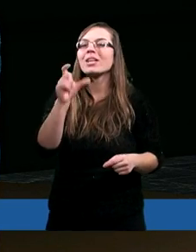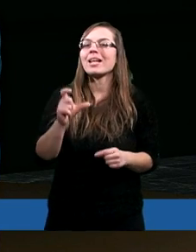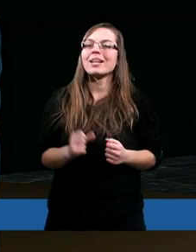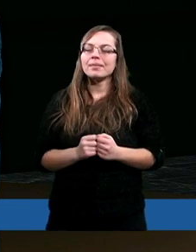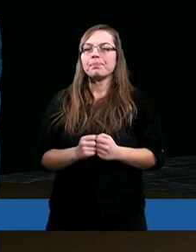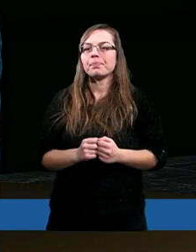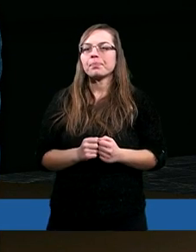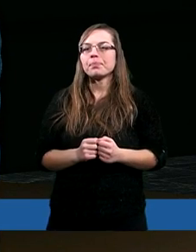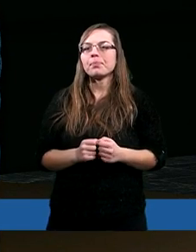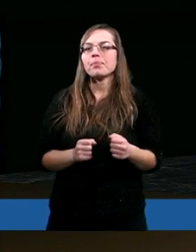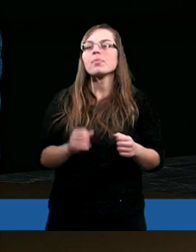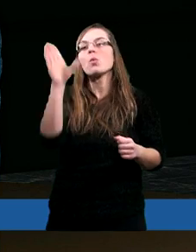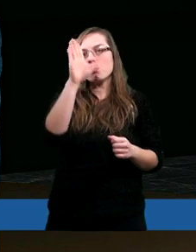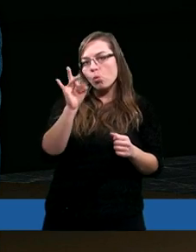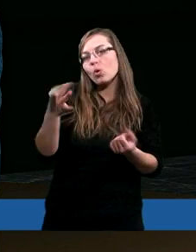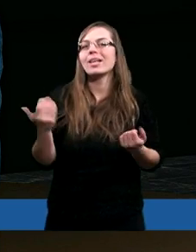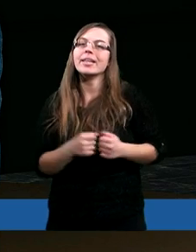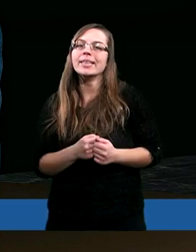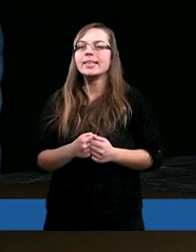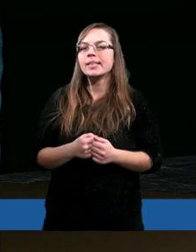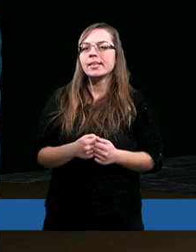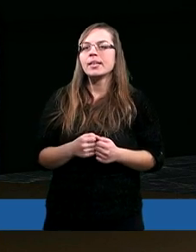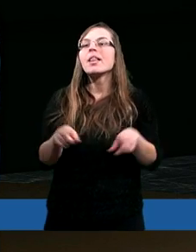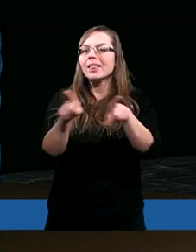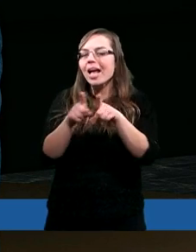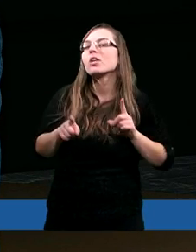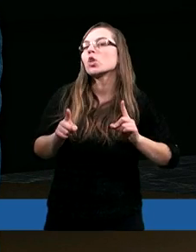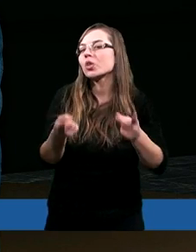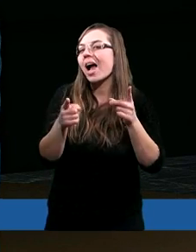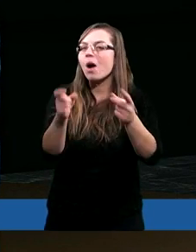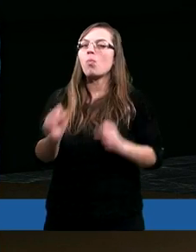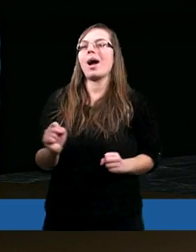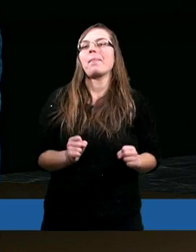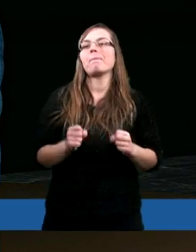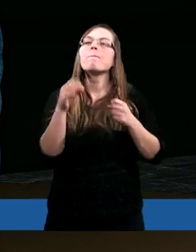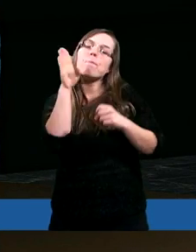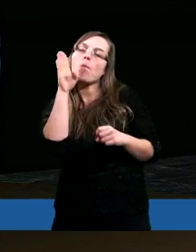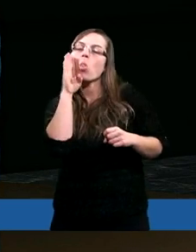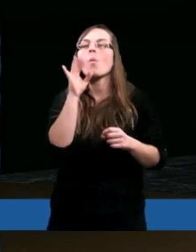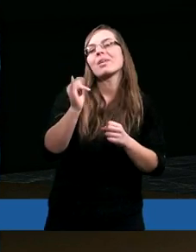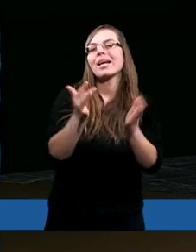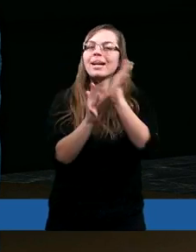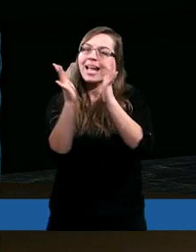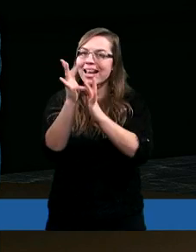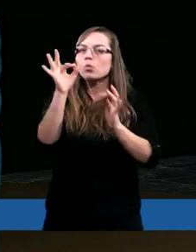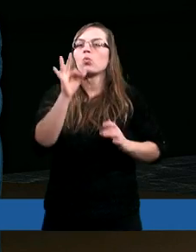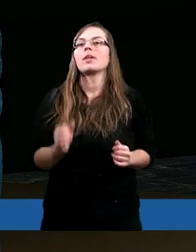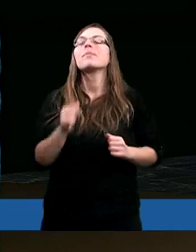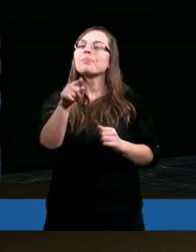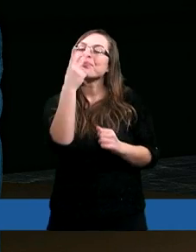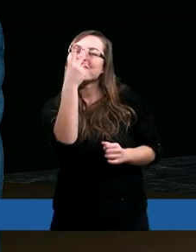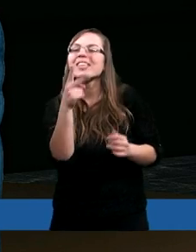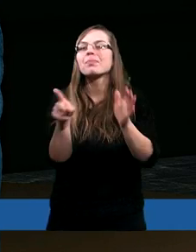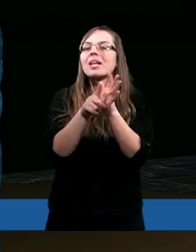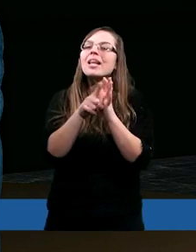Bóg też działa podobnie jak Pan Jezus. A więc tutaj widzimy